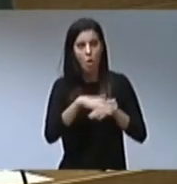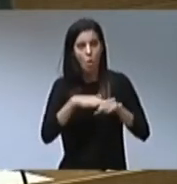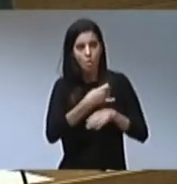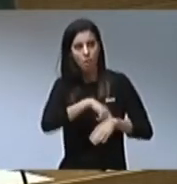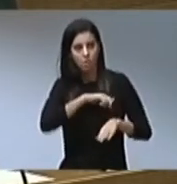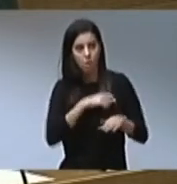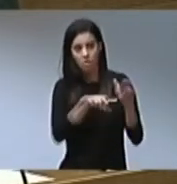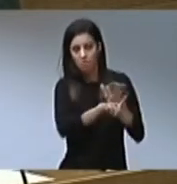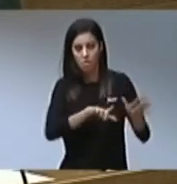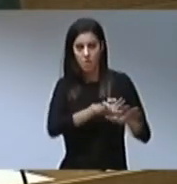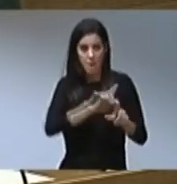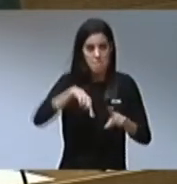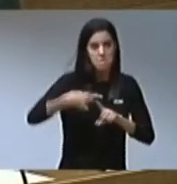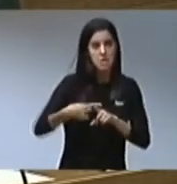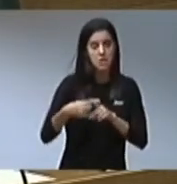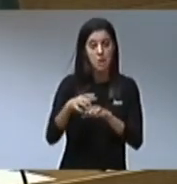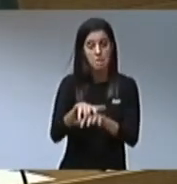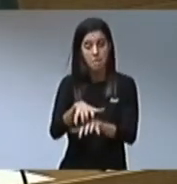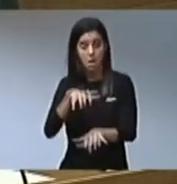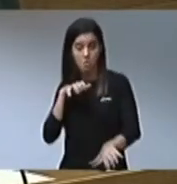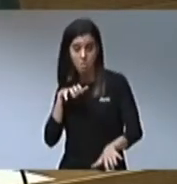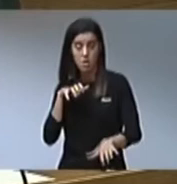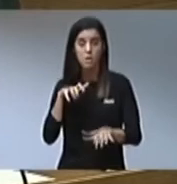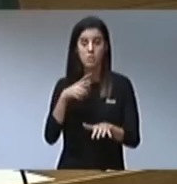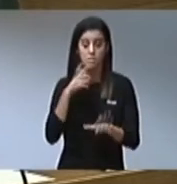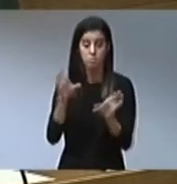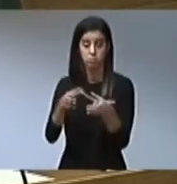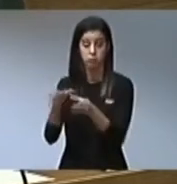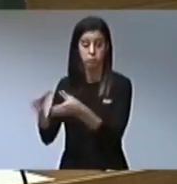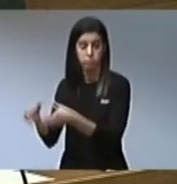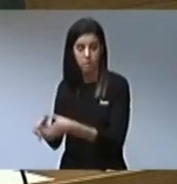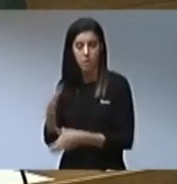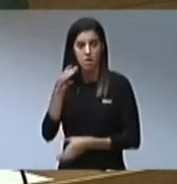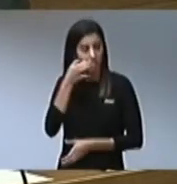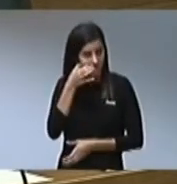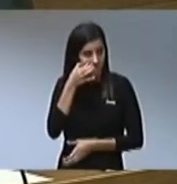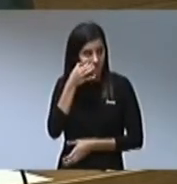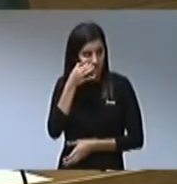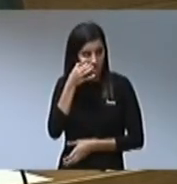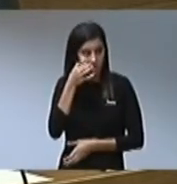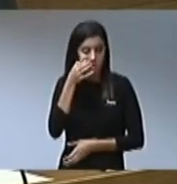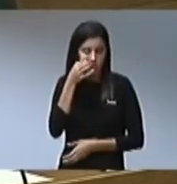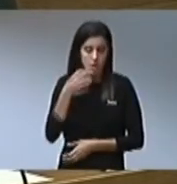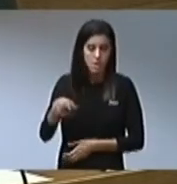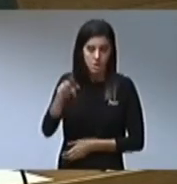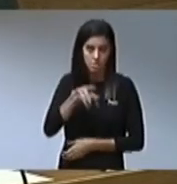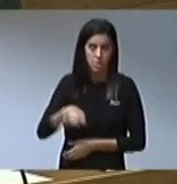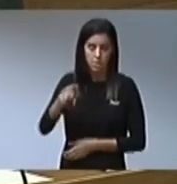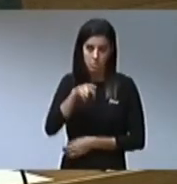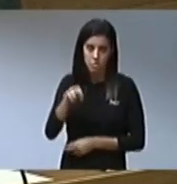majories parlamentàries que l'han conformat i que l'han fet possible. Però tornem als seus intents, aquests de la construcció conspiranoica.